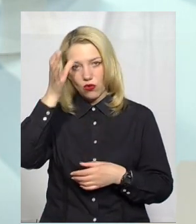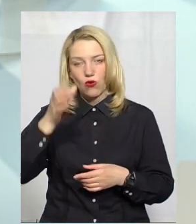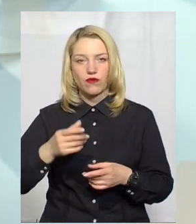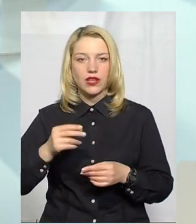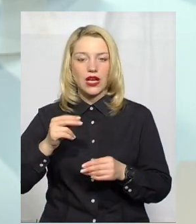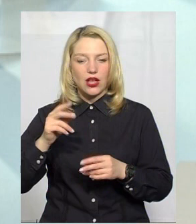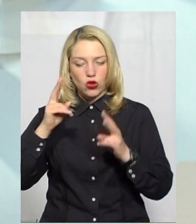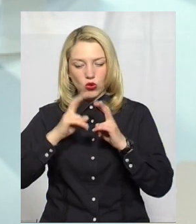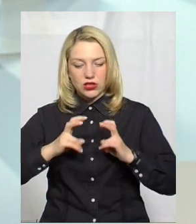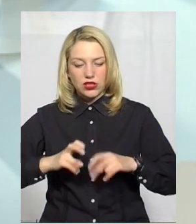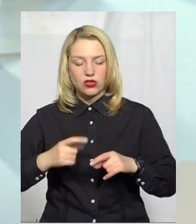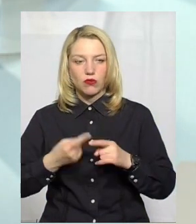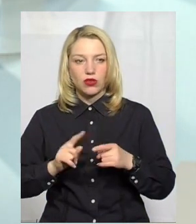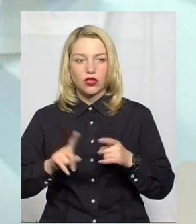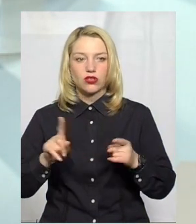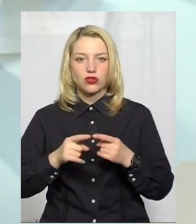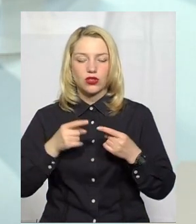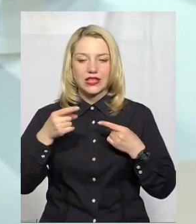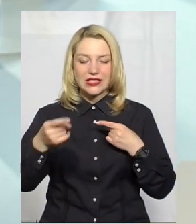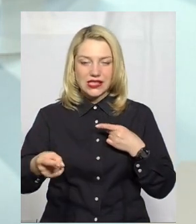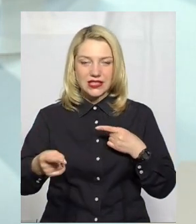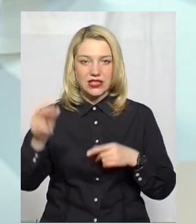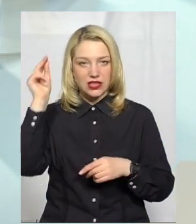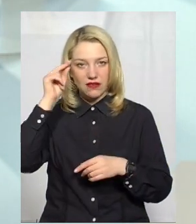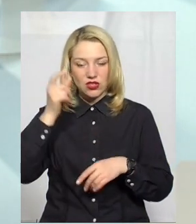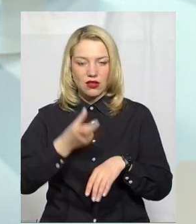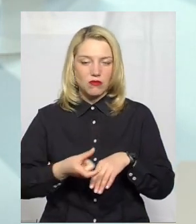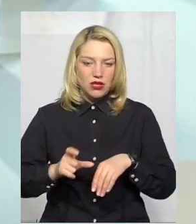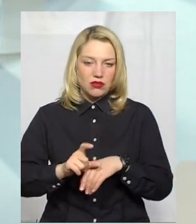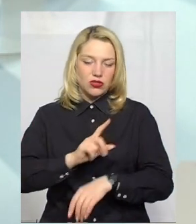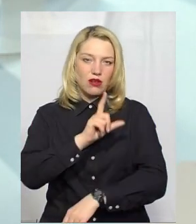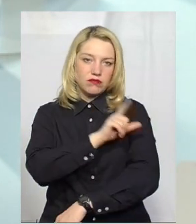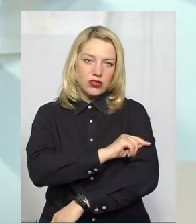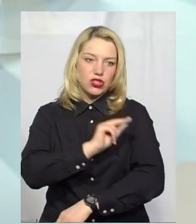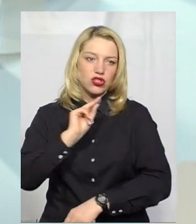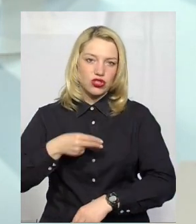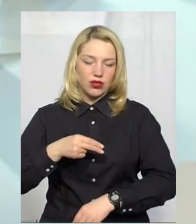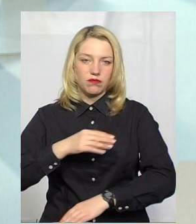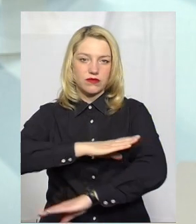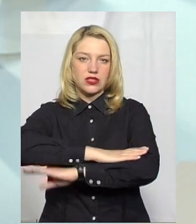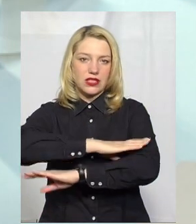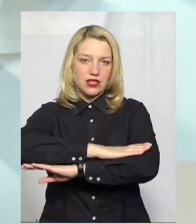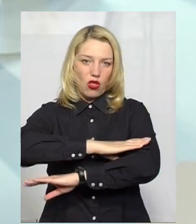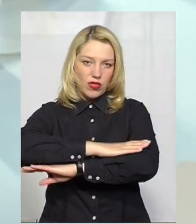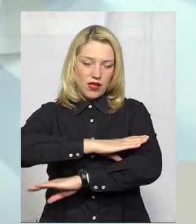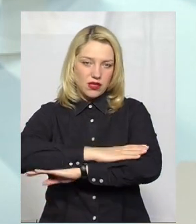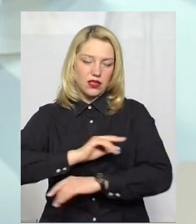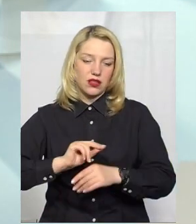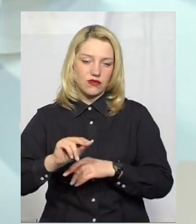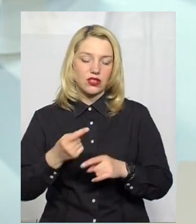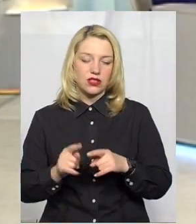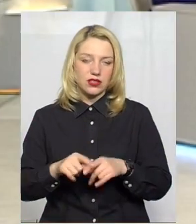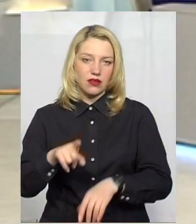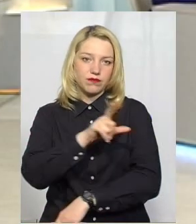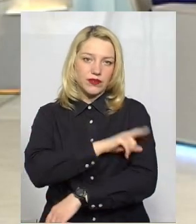що дистанційне навчання набагато виснажливіше, аніж стаціонарне навчання. Це більш виснажливо як для